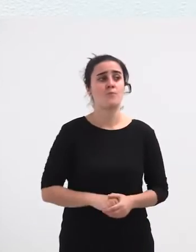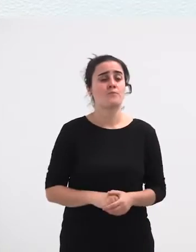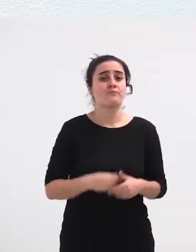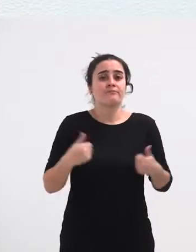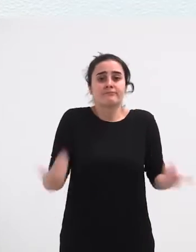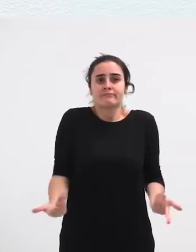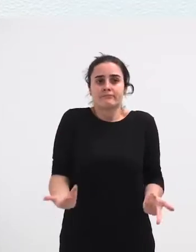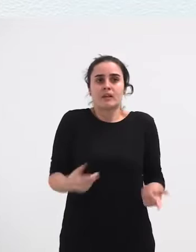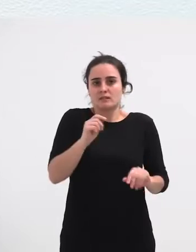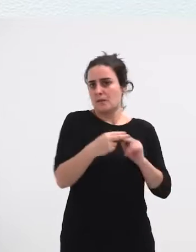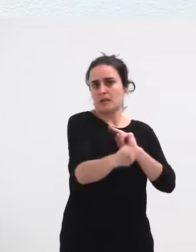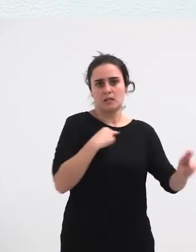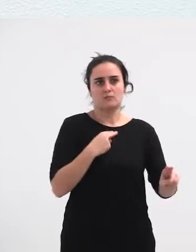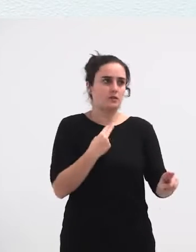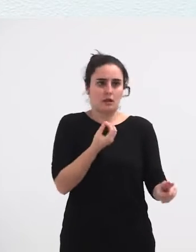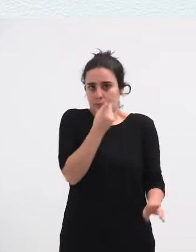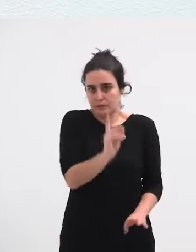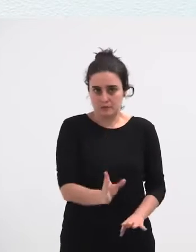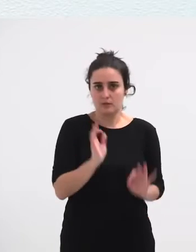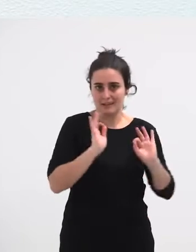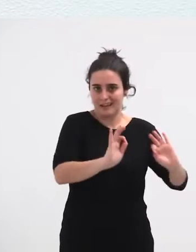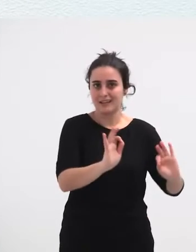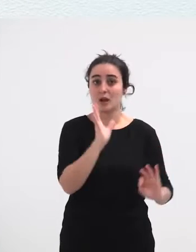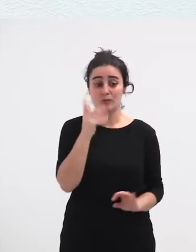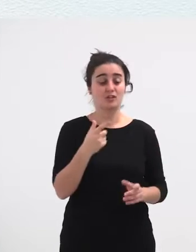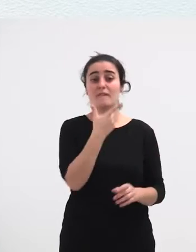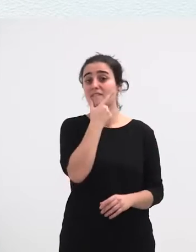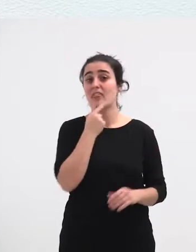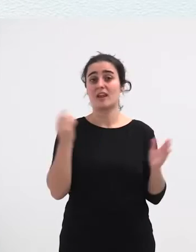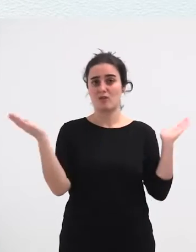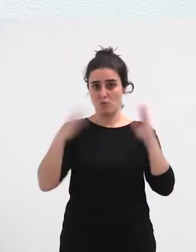modu ez egokian Erbai askotan Ez da errexe izan alde horretatek lana